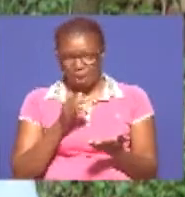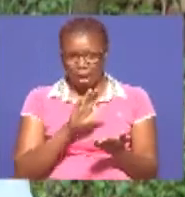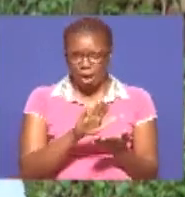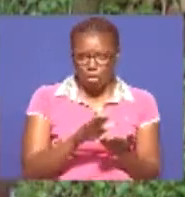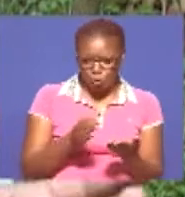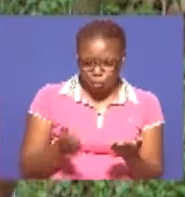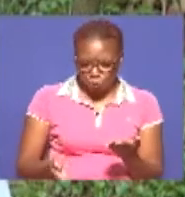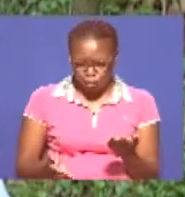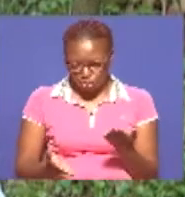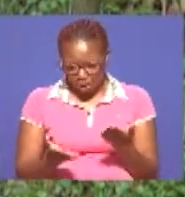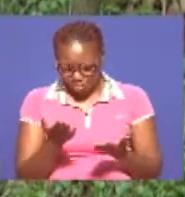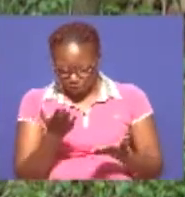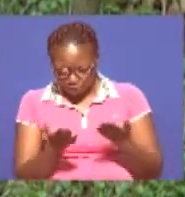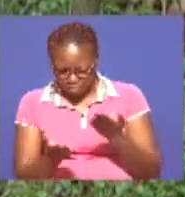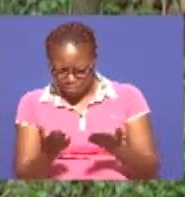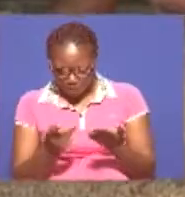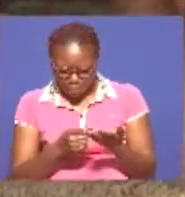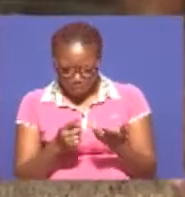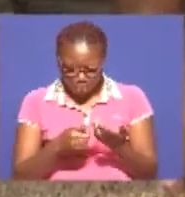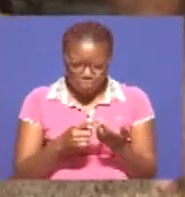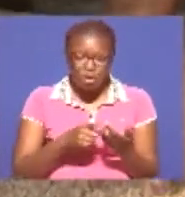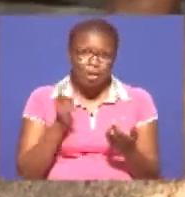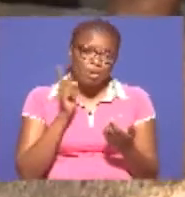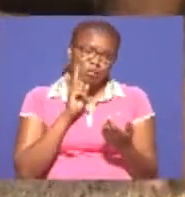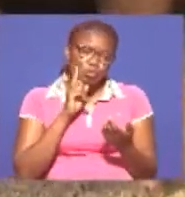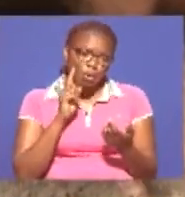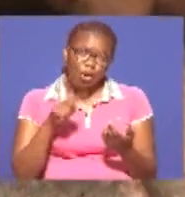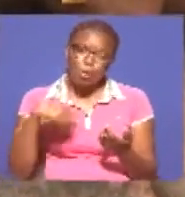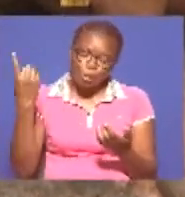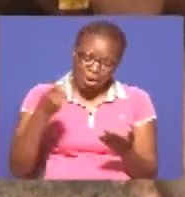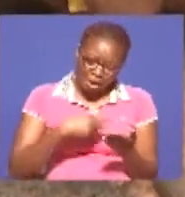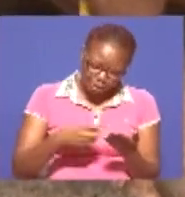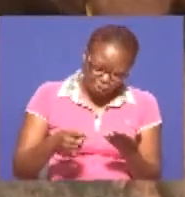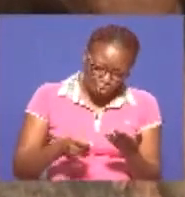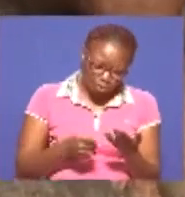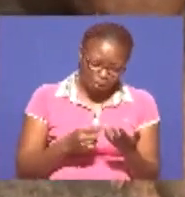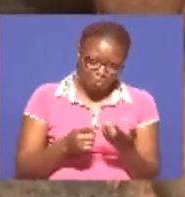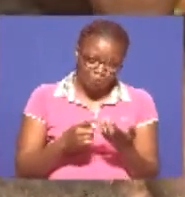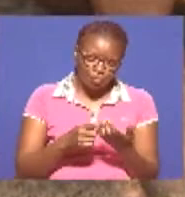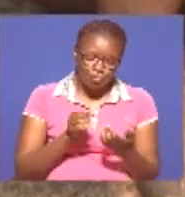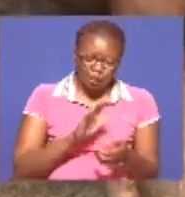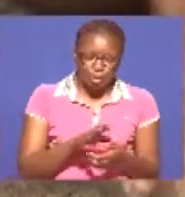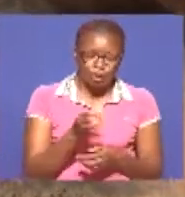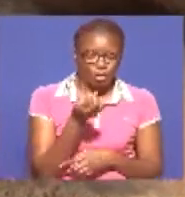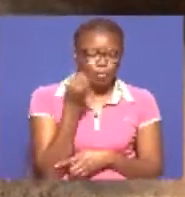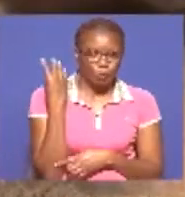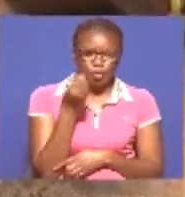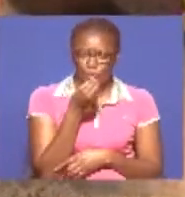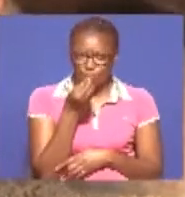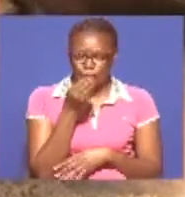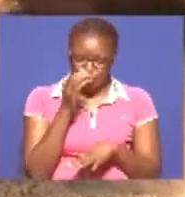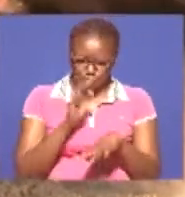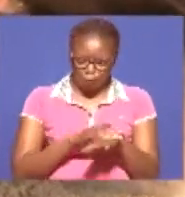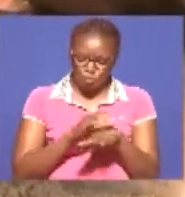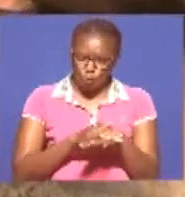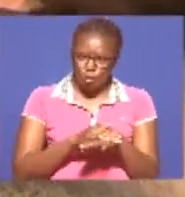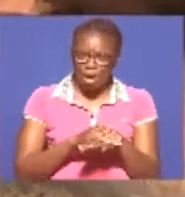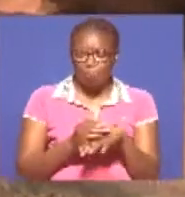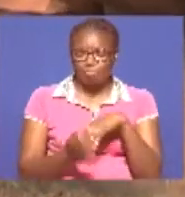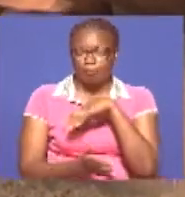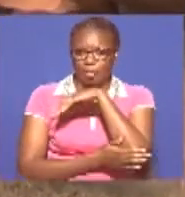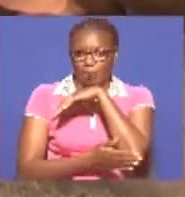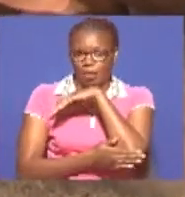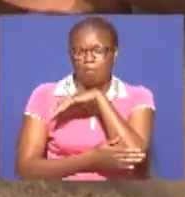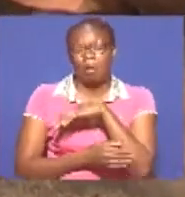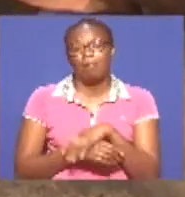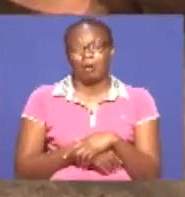mzuri Ama kuna kitu ngurue anakosa Kati ya mizi sita hadi saba baada ya ngurue kuzaliwa Hua ametimia kupele kwa